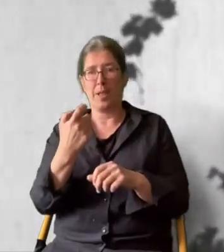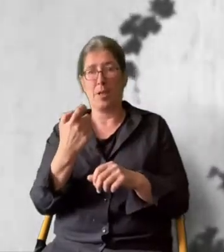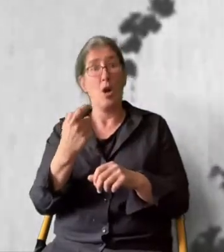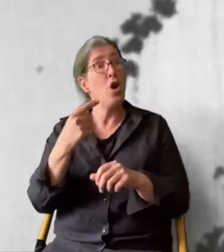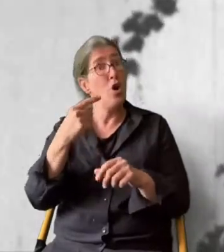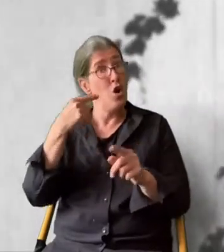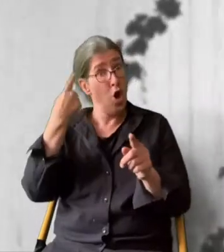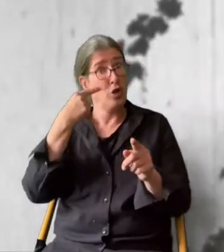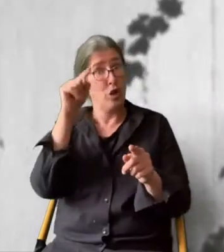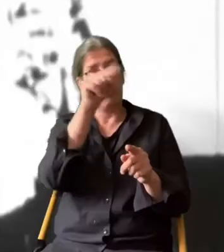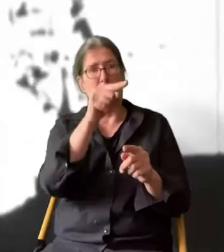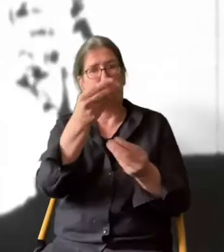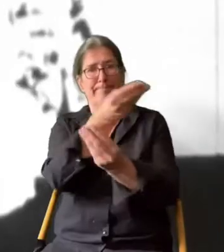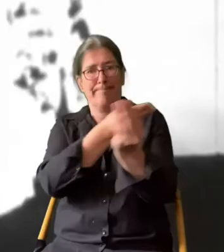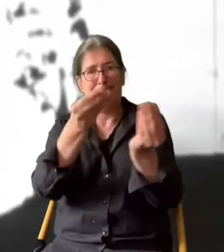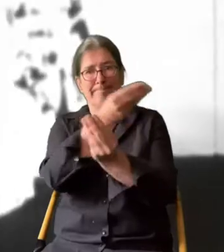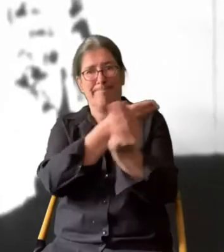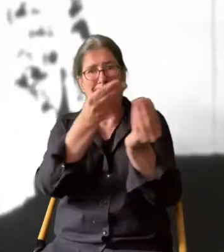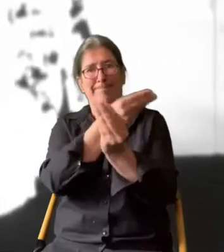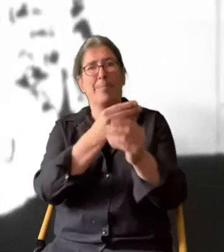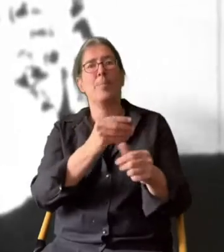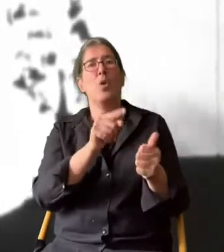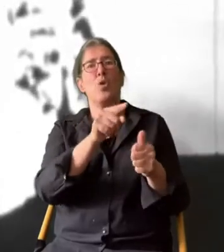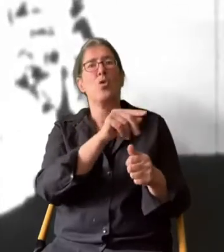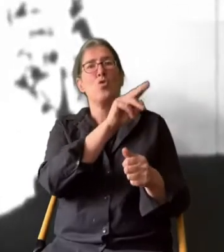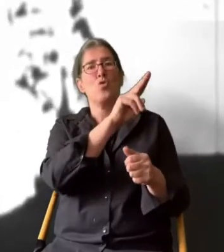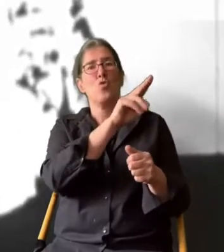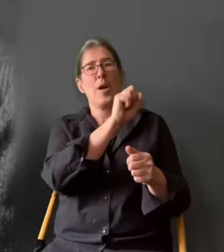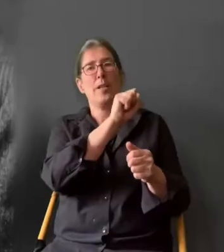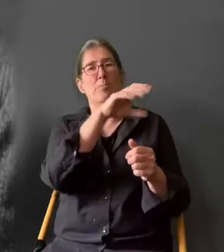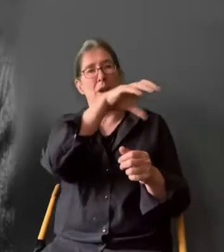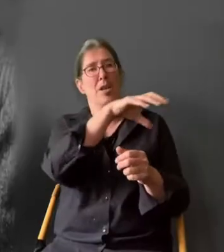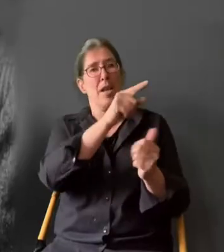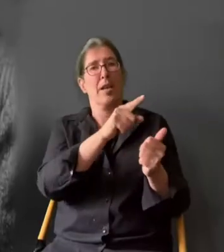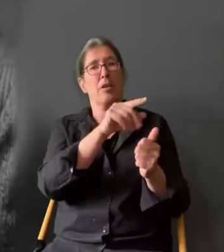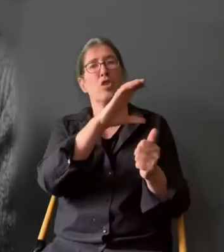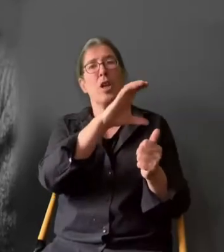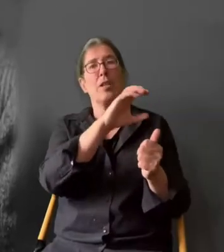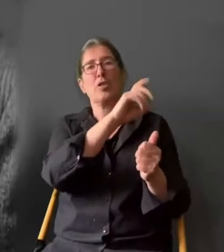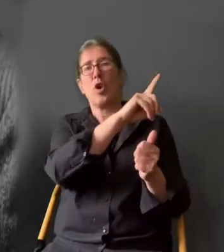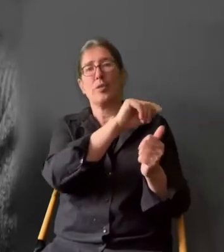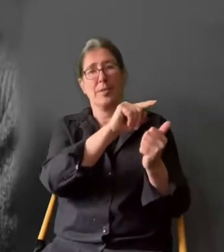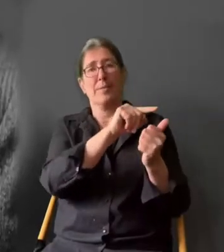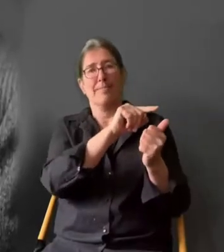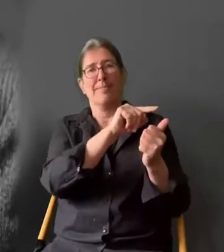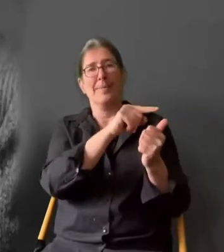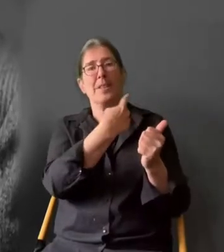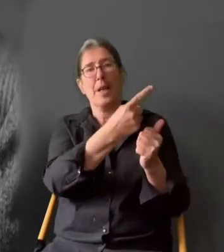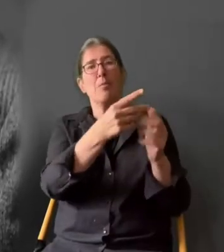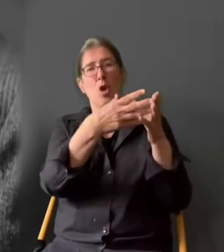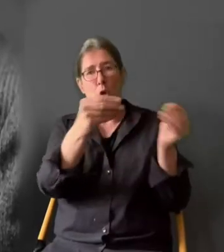1924 wird in London verhandelt. Der US-Bankier Charles Dorse findet die Lösung.